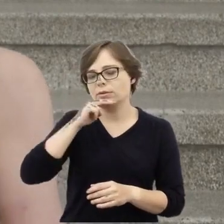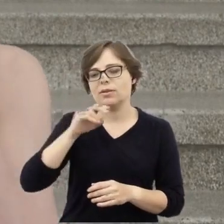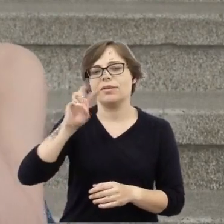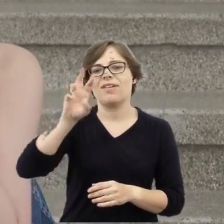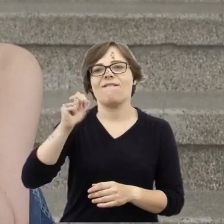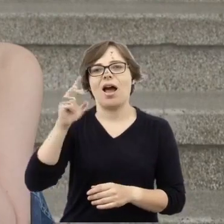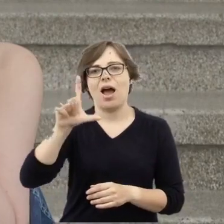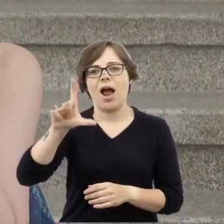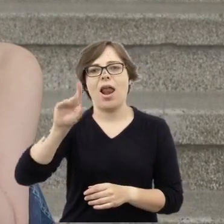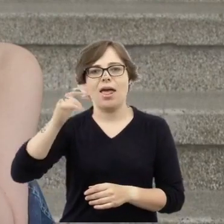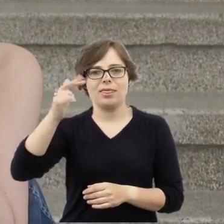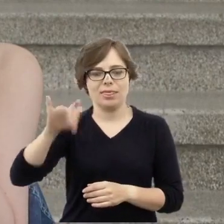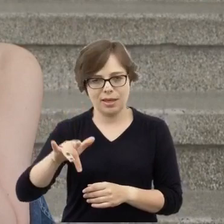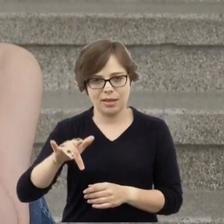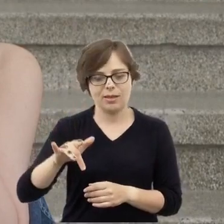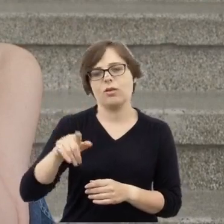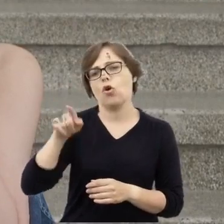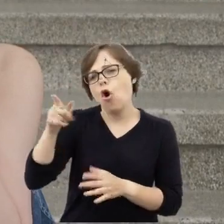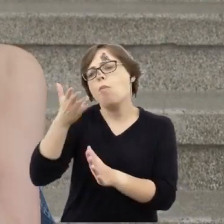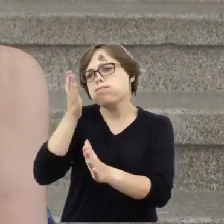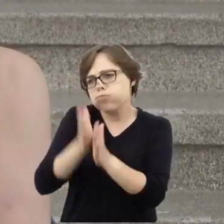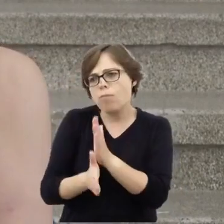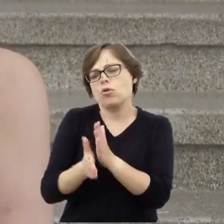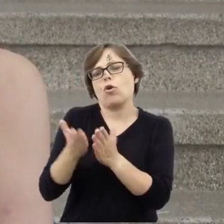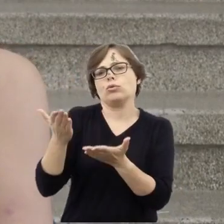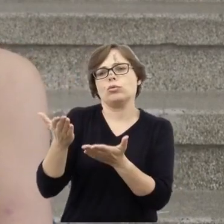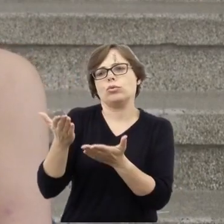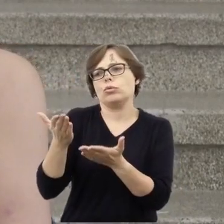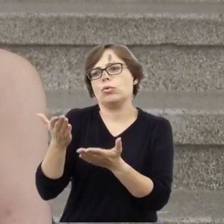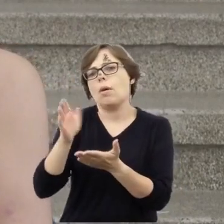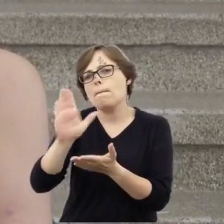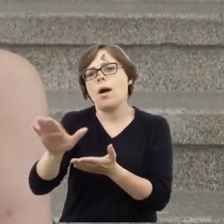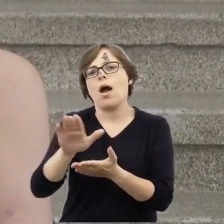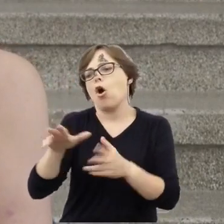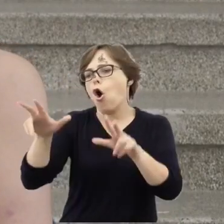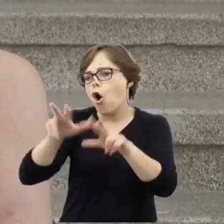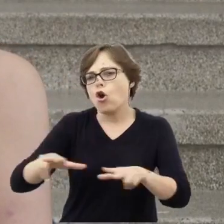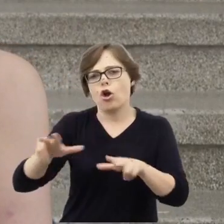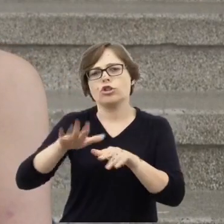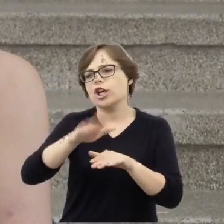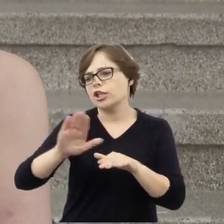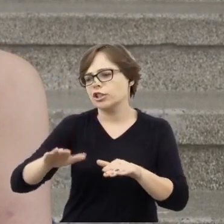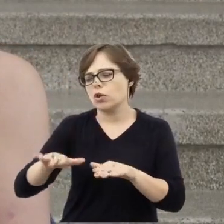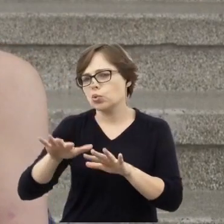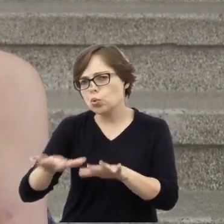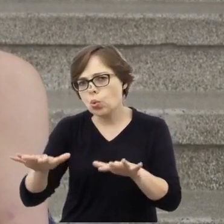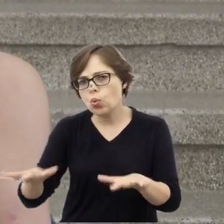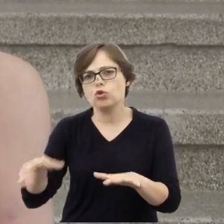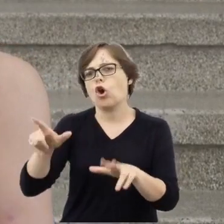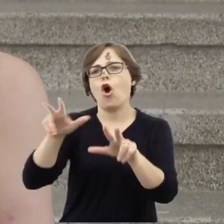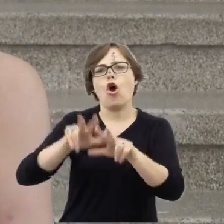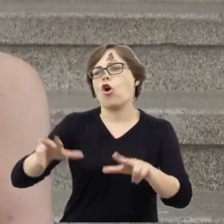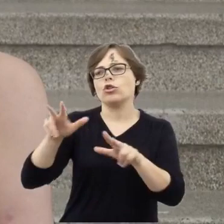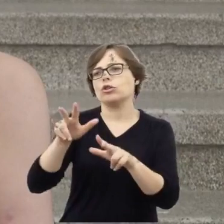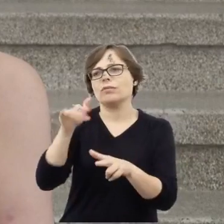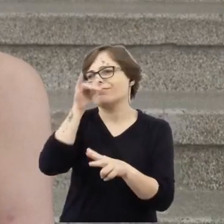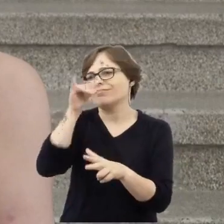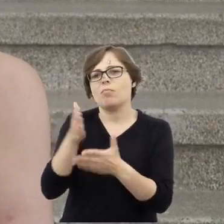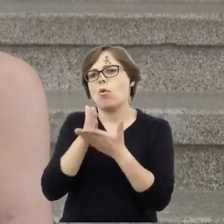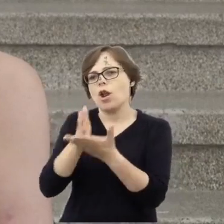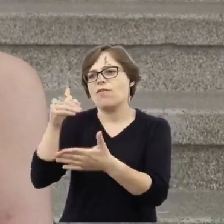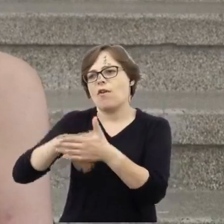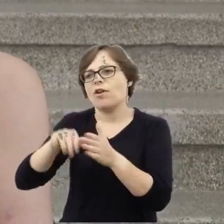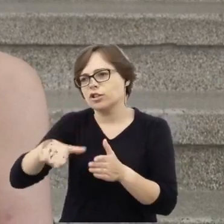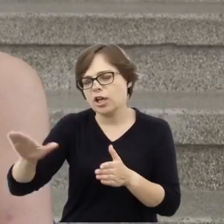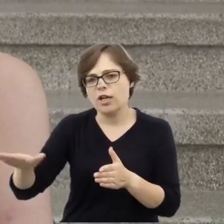Był ojcem licznej rodziny, rodziny, która nie radziła sobie z wychowaniem dzieci, bo